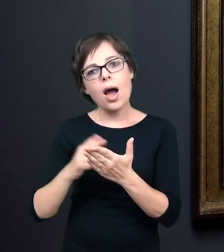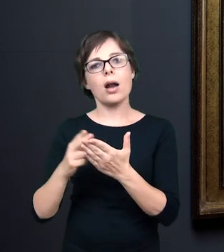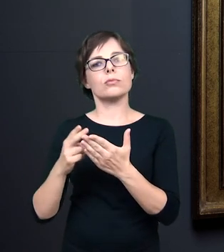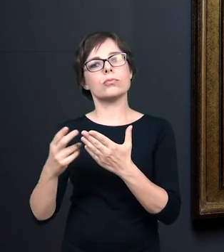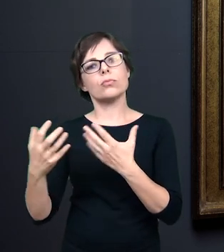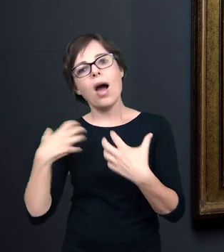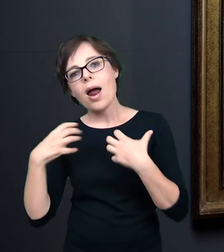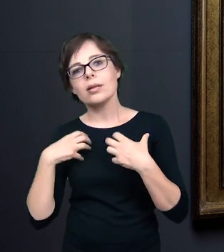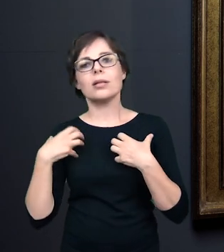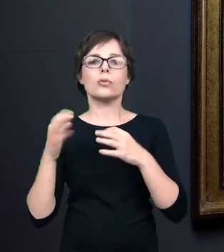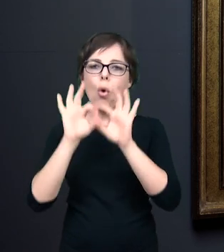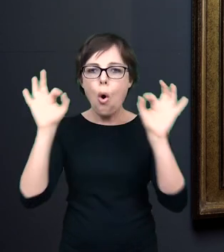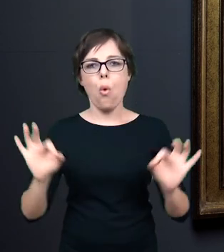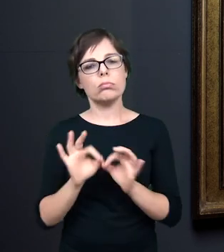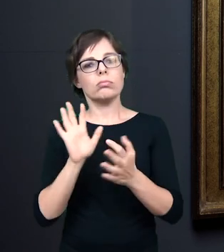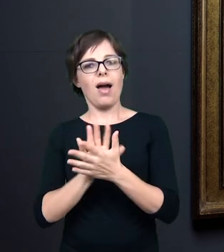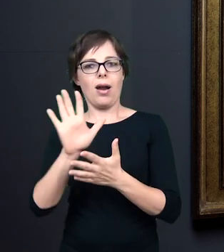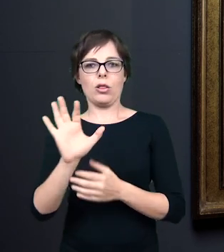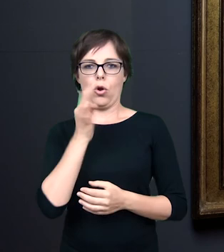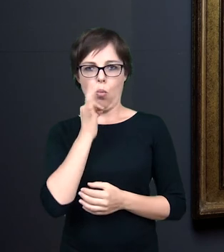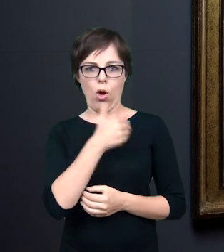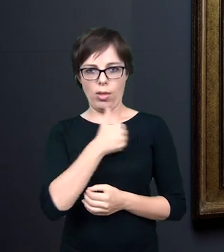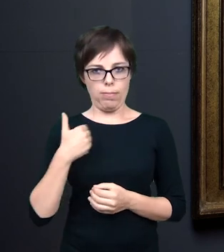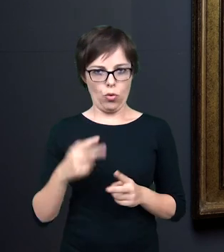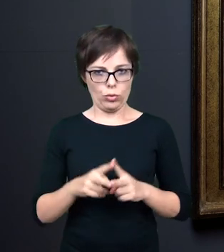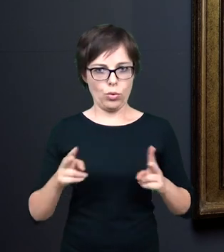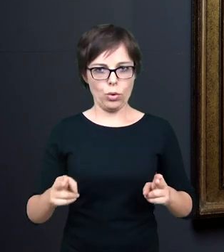i też artystycznych młodopolskich.